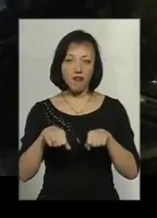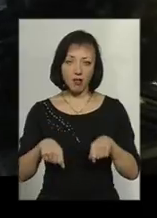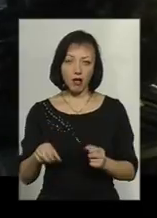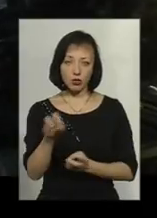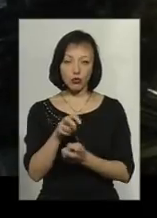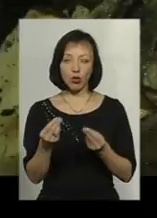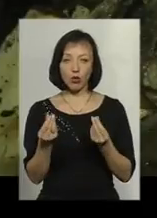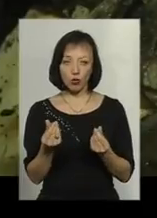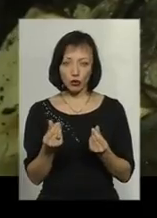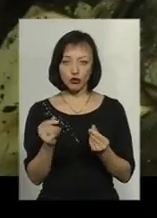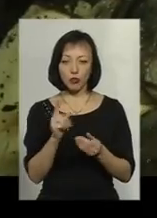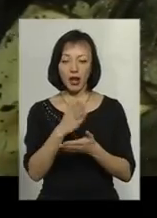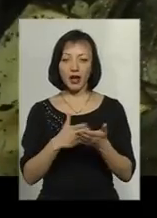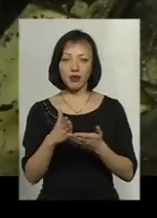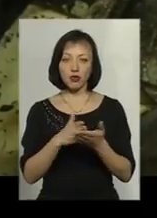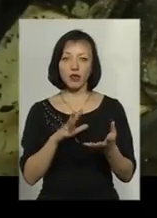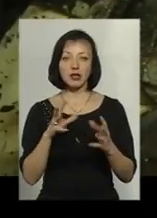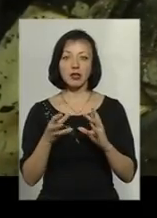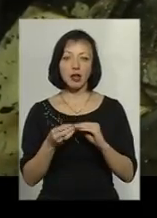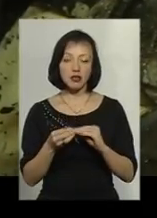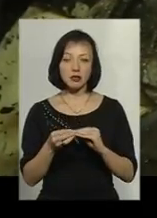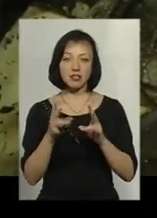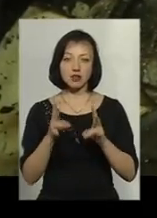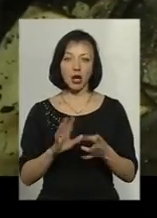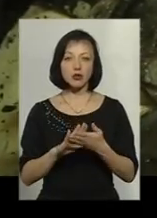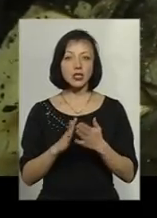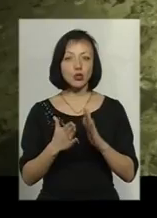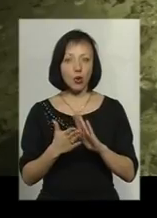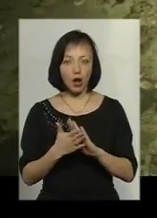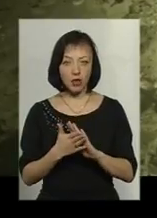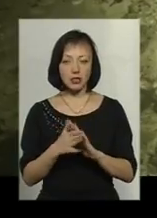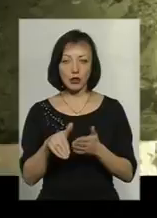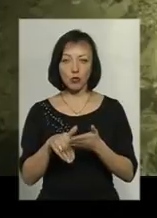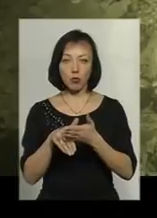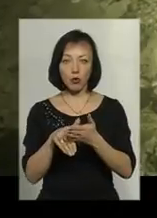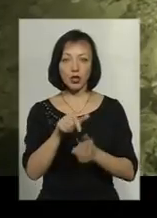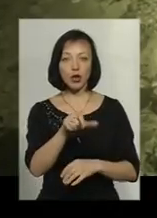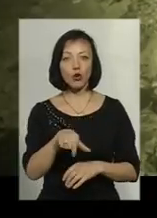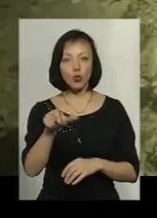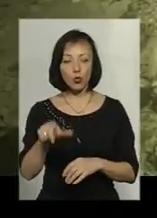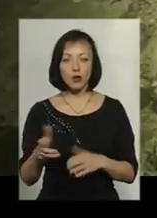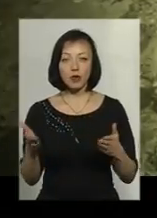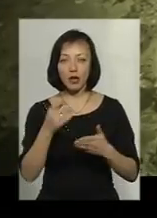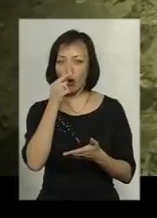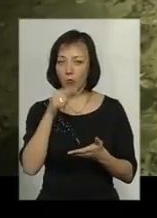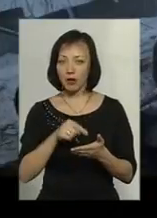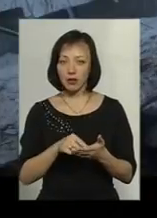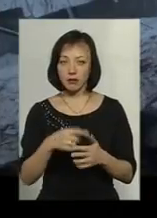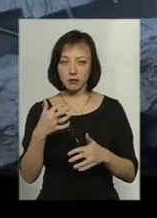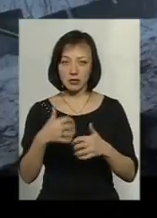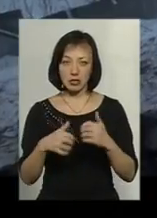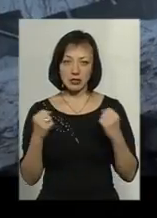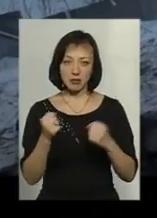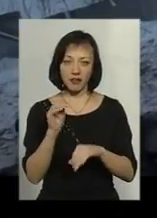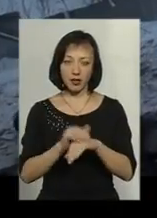шукає гроші, щоб ліквідувати наслідки надзвичайної ситуації та допомогти людям, які опинилися посеред